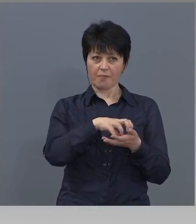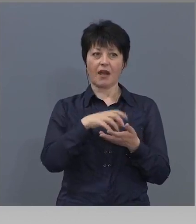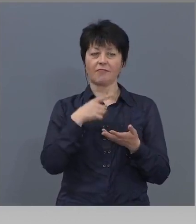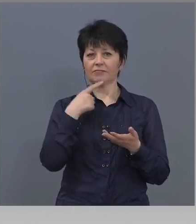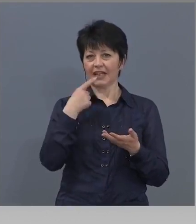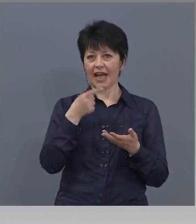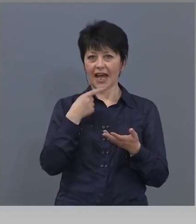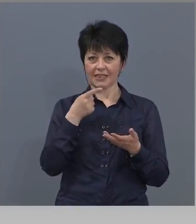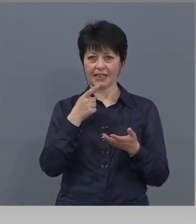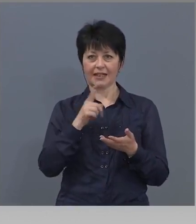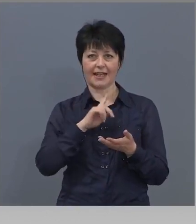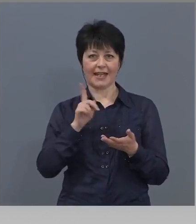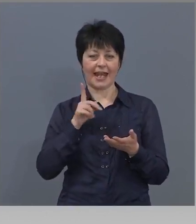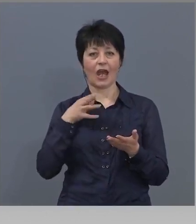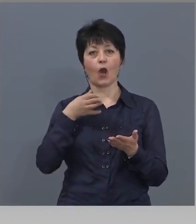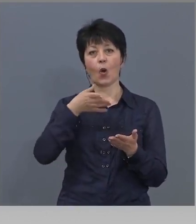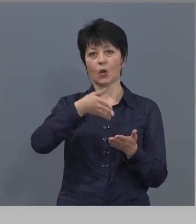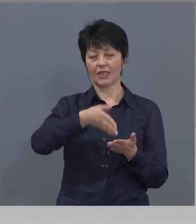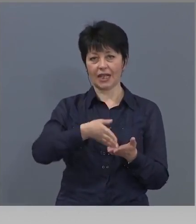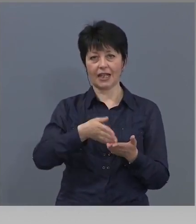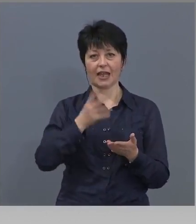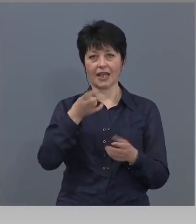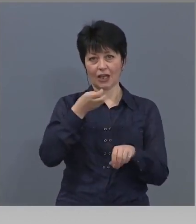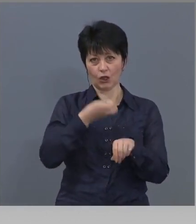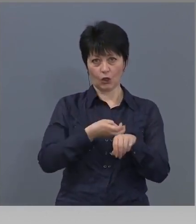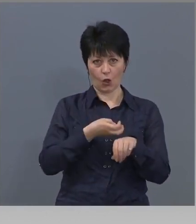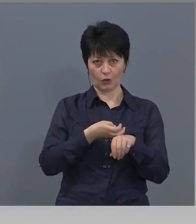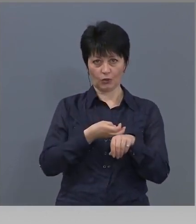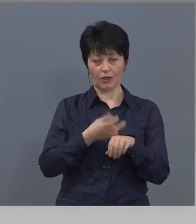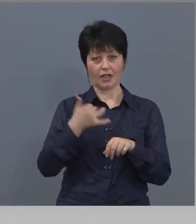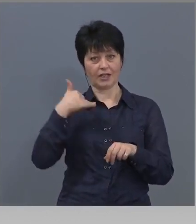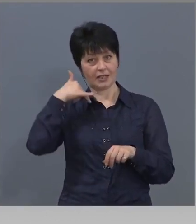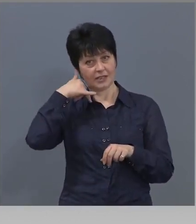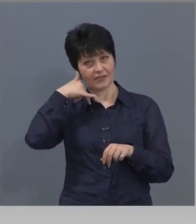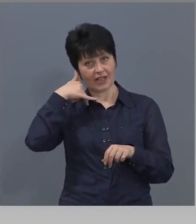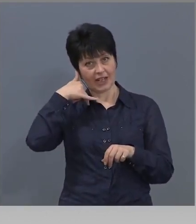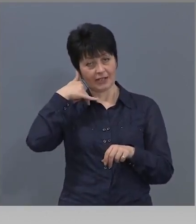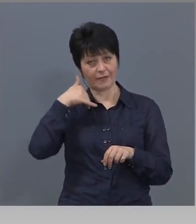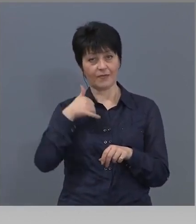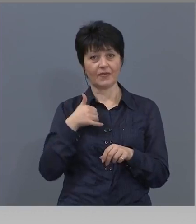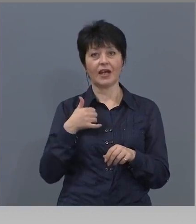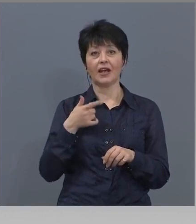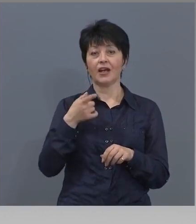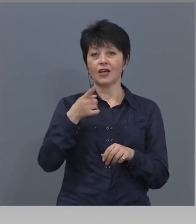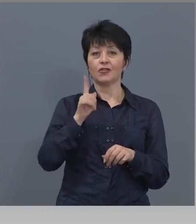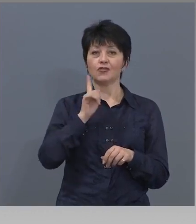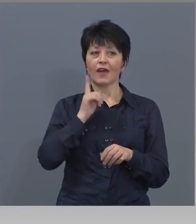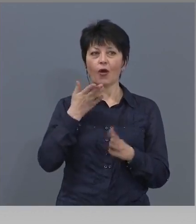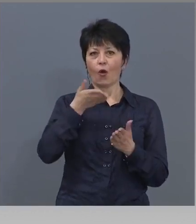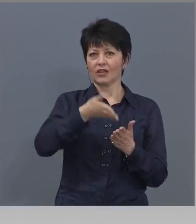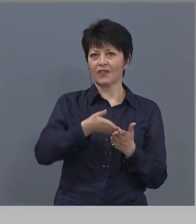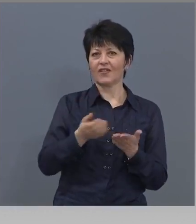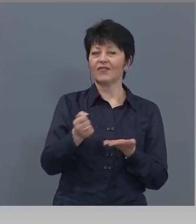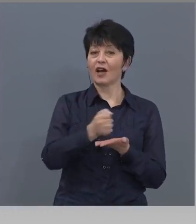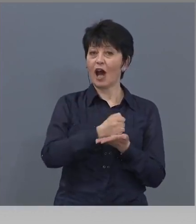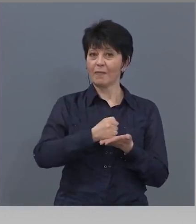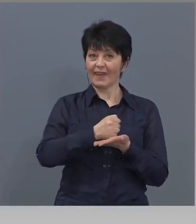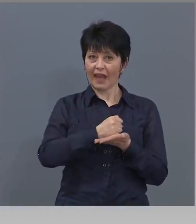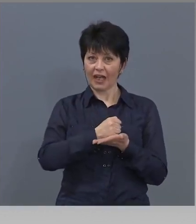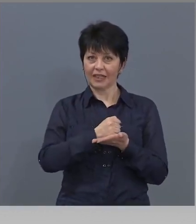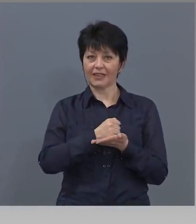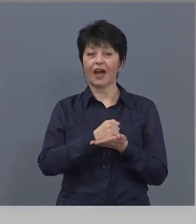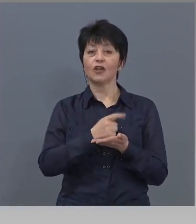казано не ходете на доктор, звънете по телефона. След това същия човек отива в аптеката. Там обаче не дават вече